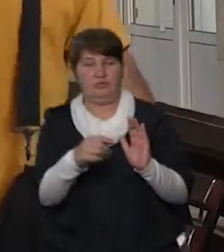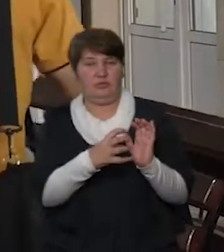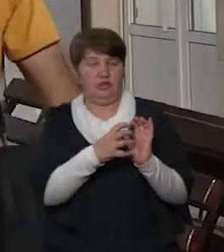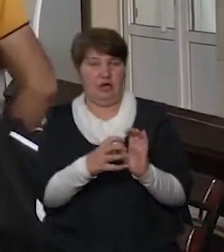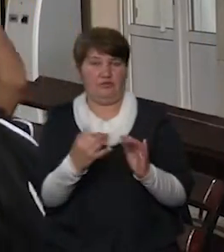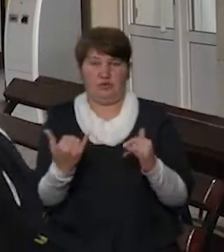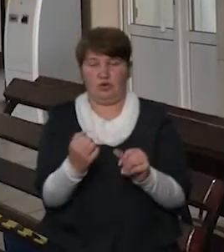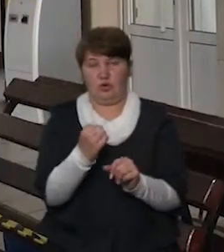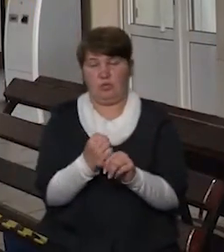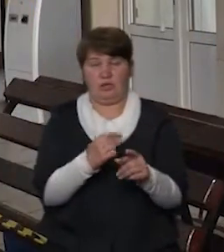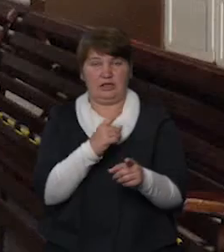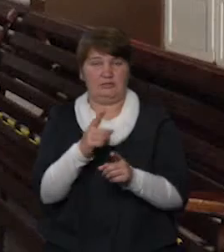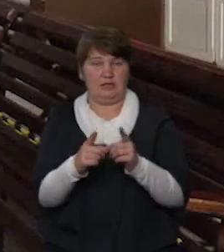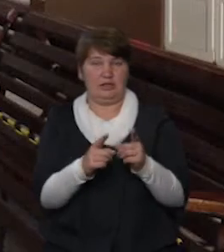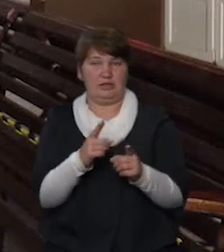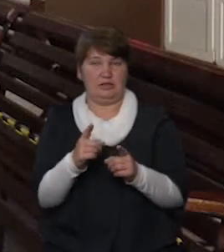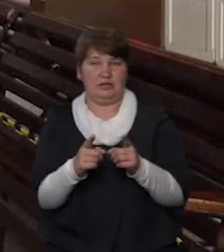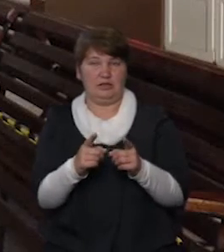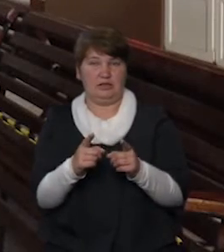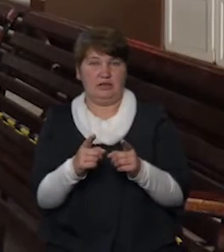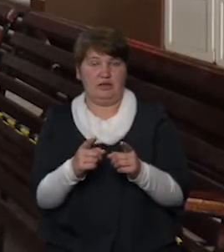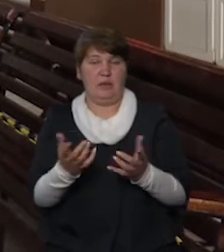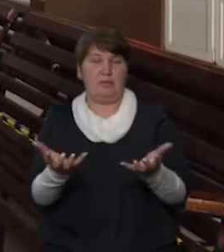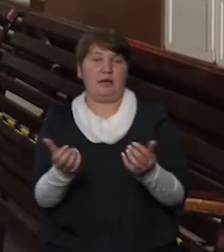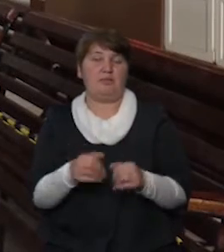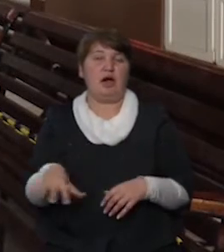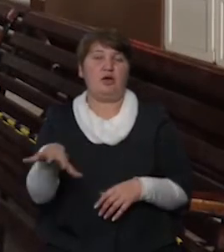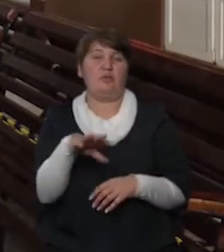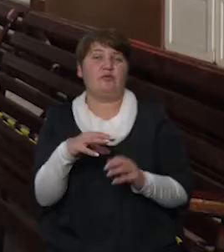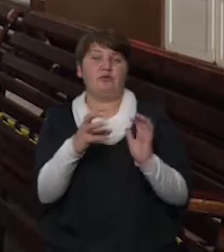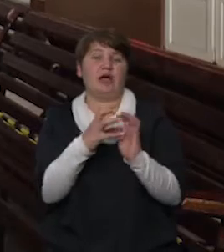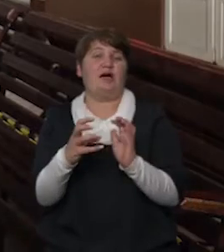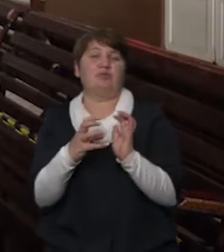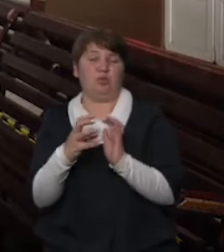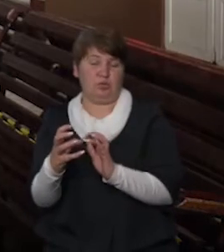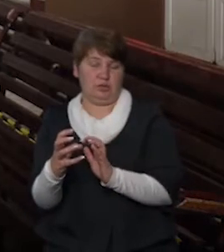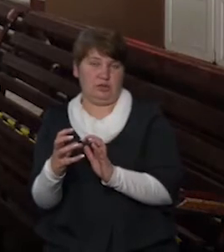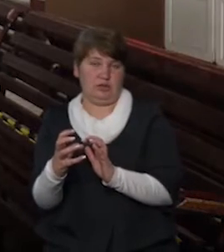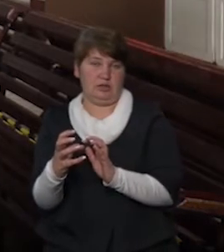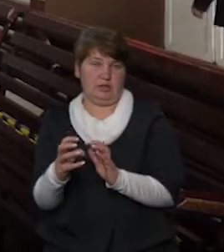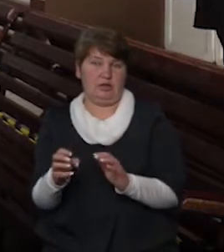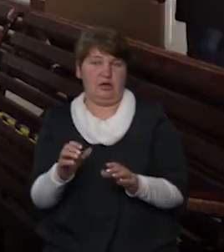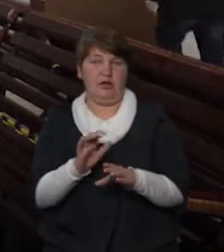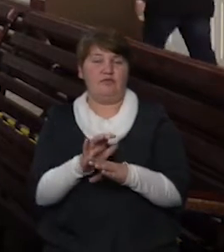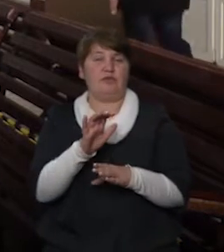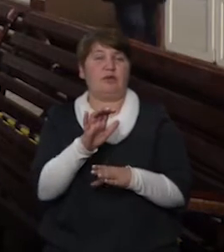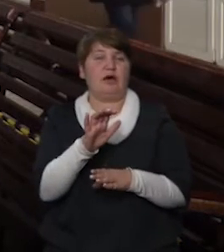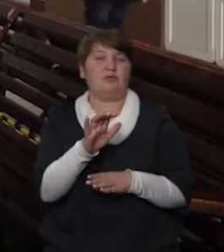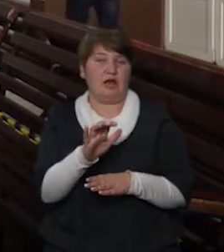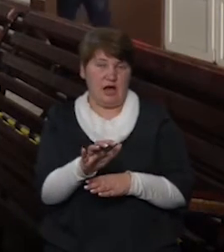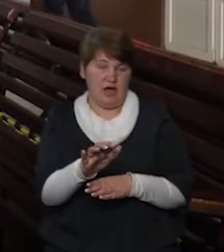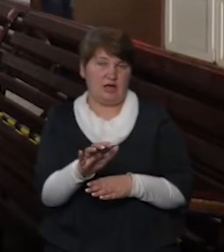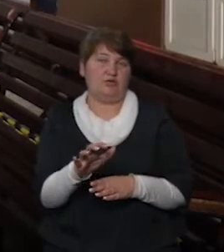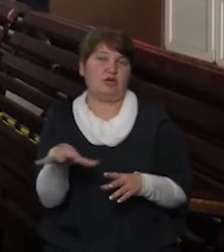змінилася. Приймаємо всіх перевізників, тобто всі перевізники відправляються з платформ. Ще не